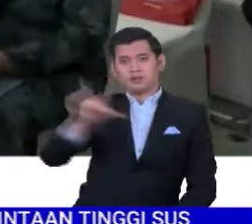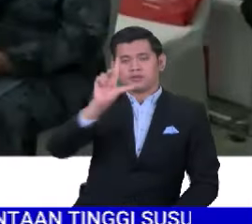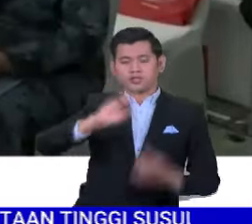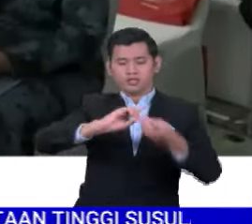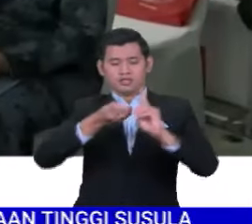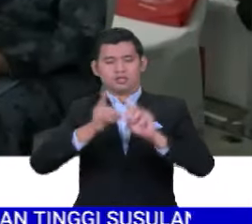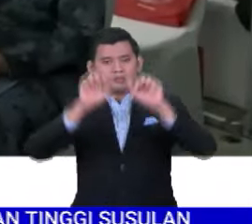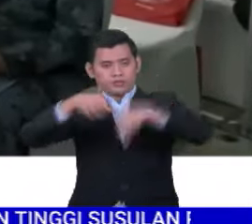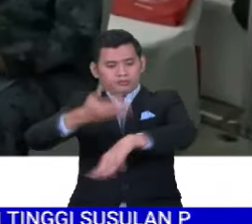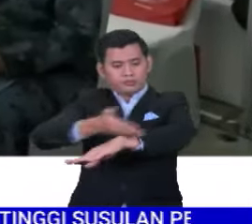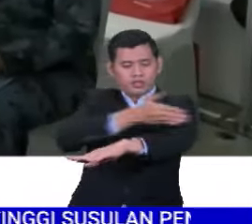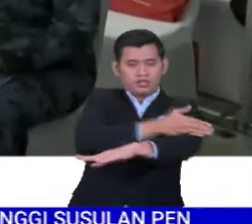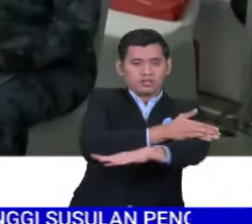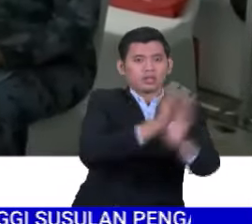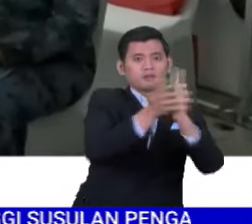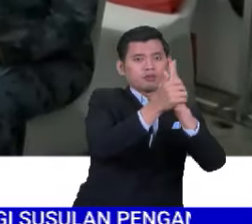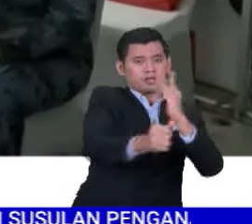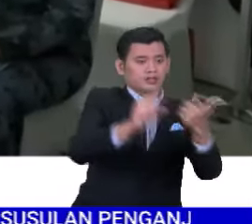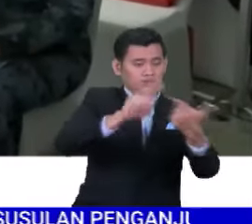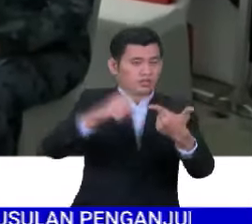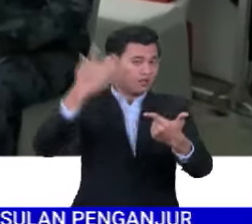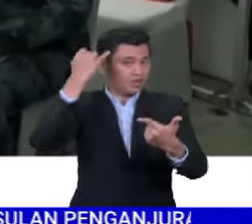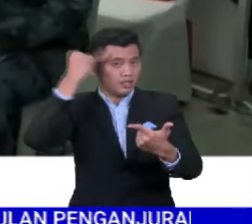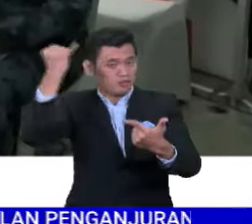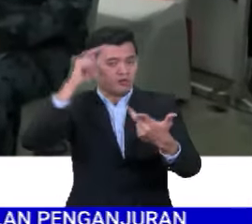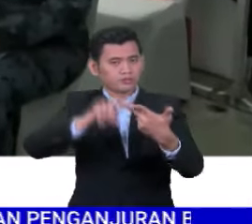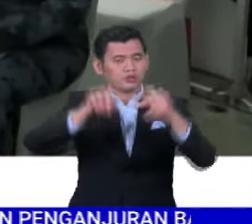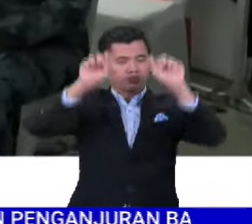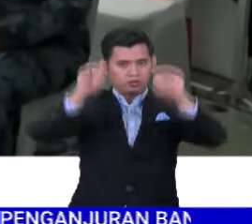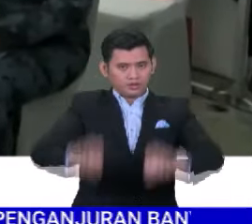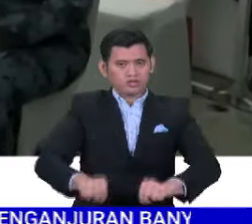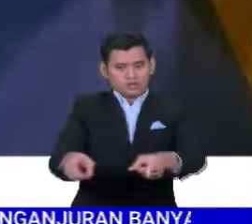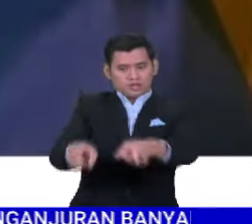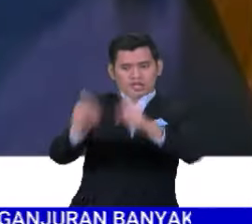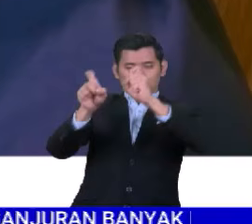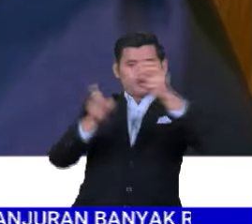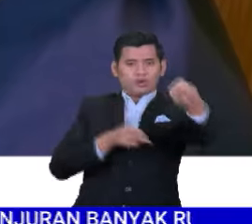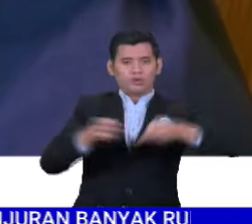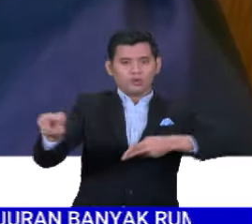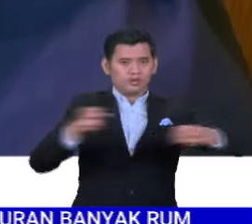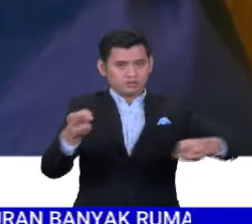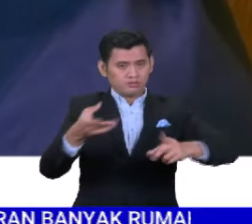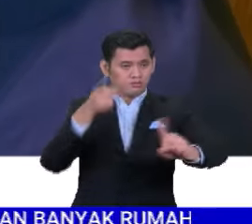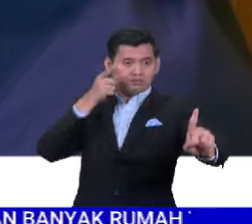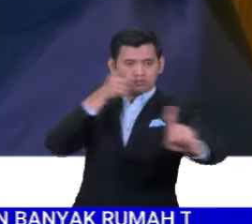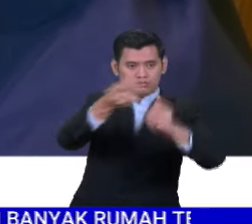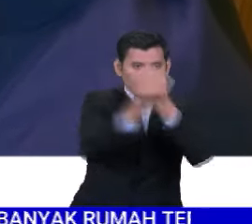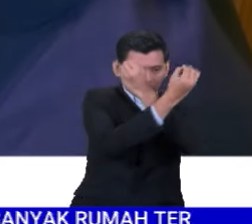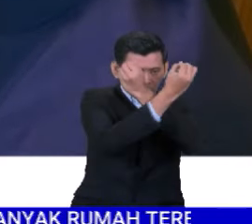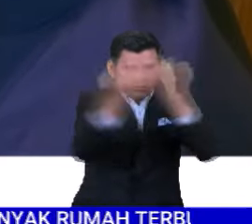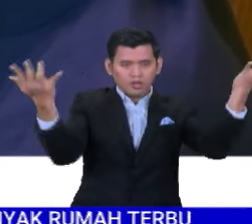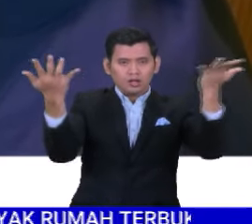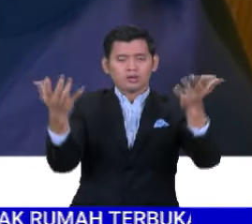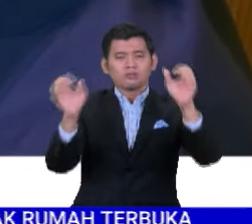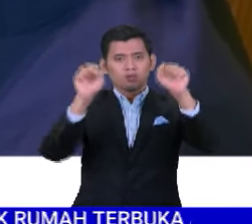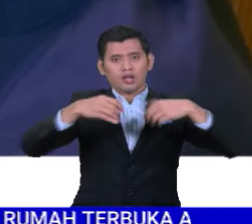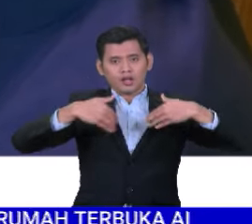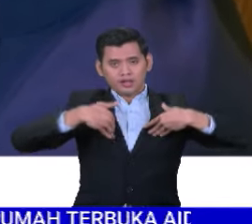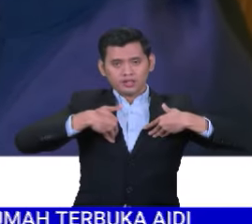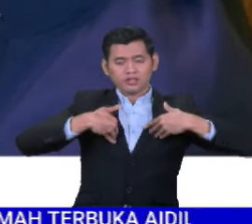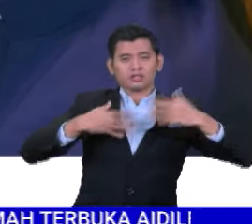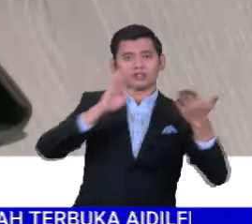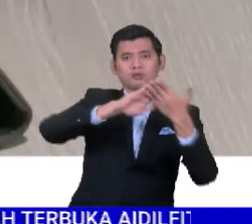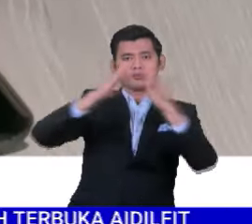meningkatkan produktiviti, ilmu pengetahuan serta mempercepat usaha memperkasa matlamat dalam mewujudkan ekosistem dan